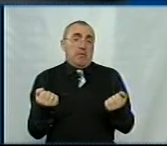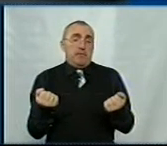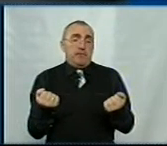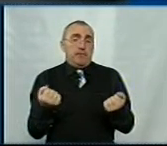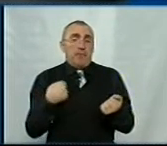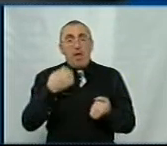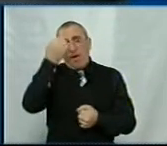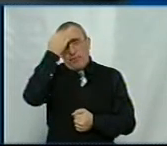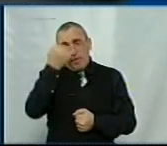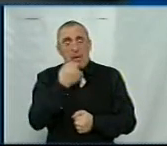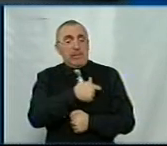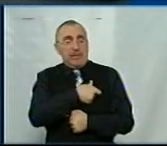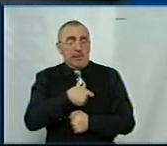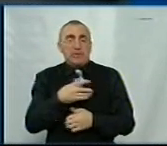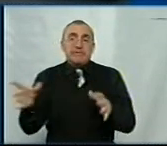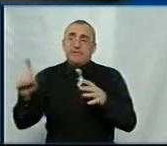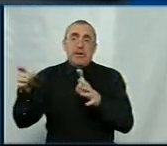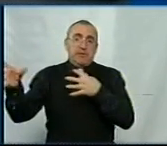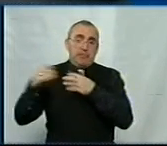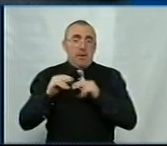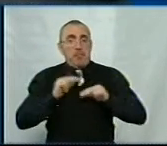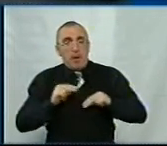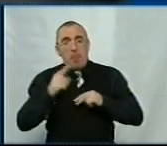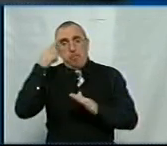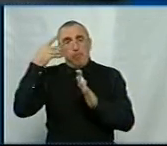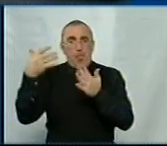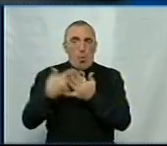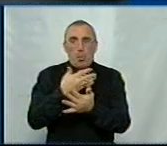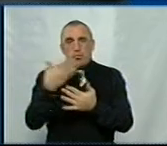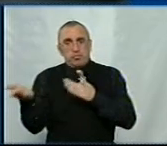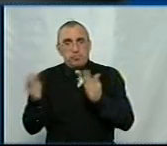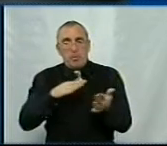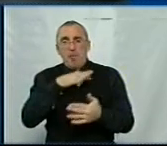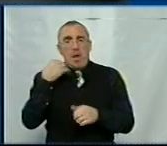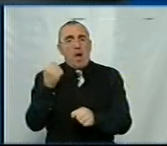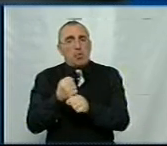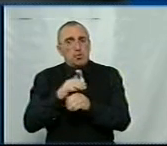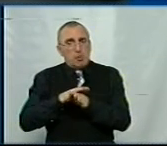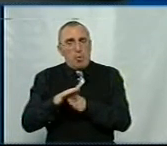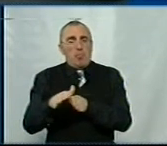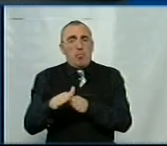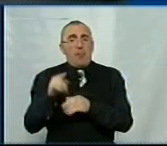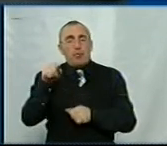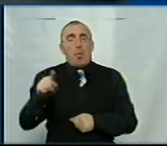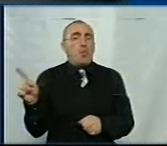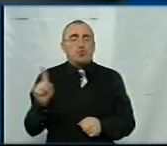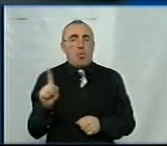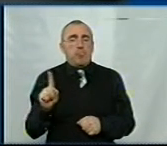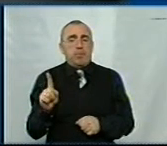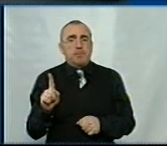я вдячний депутатам за співпрацю, за порозуміння. Ми багато зробили в тому, щоб